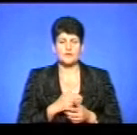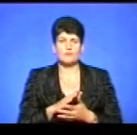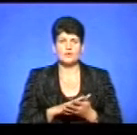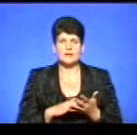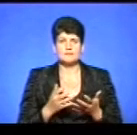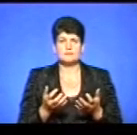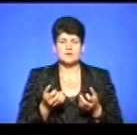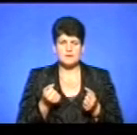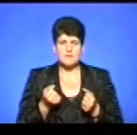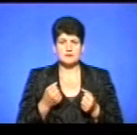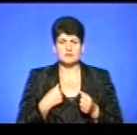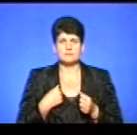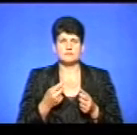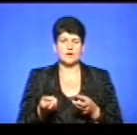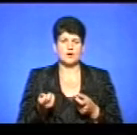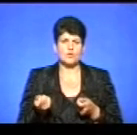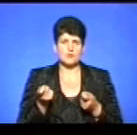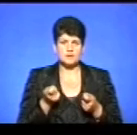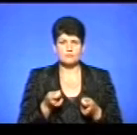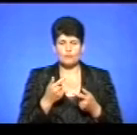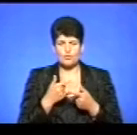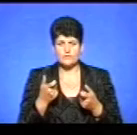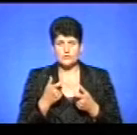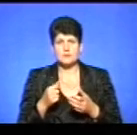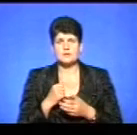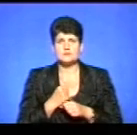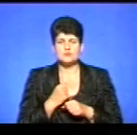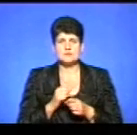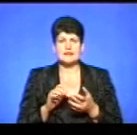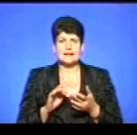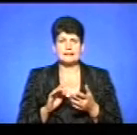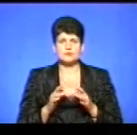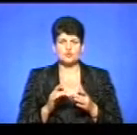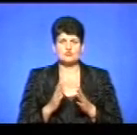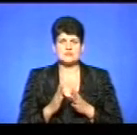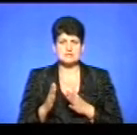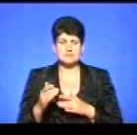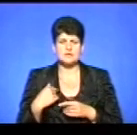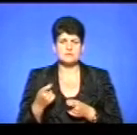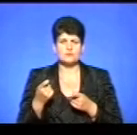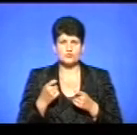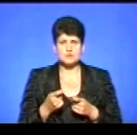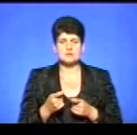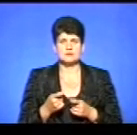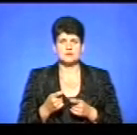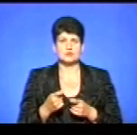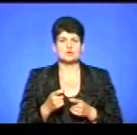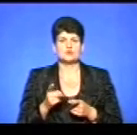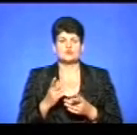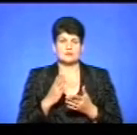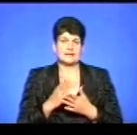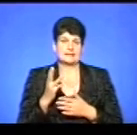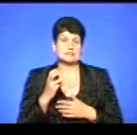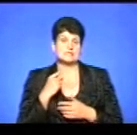беремо цю петицію, нам проходять повідомлені з повіщенням, бо ми працюємо через електронну систему EDM in UA. Нам проходять з повіщенням, що петиція набрала 300